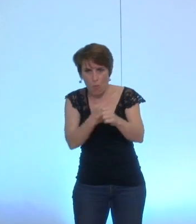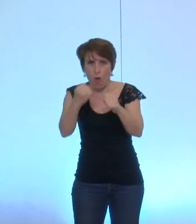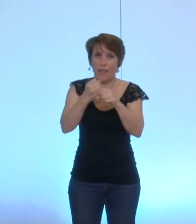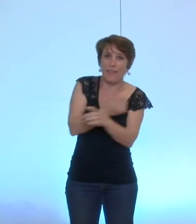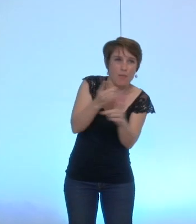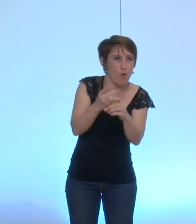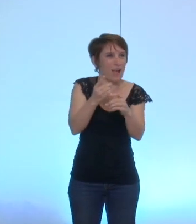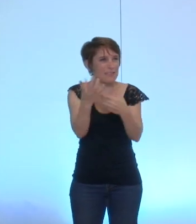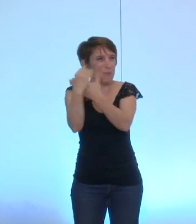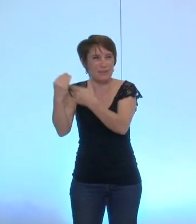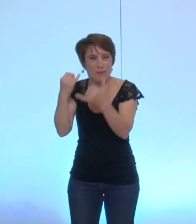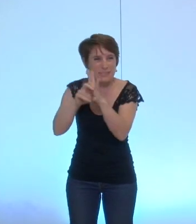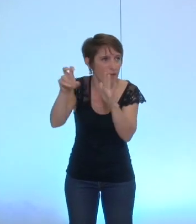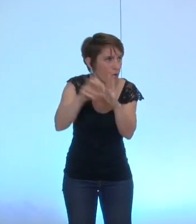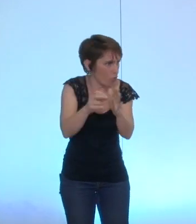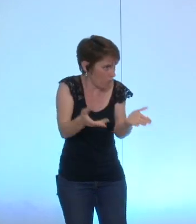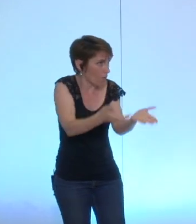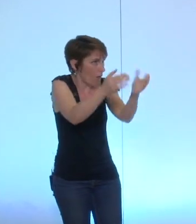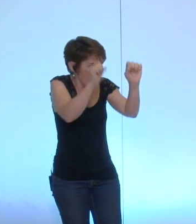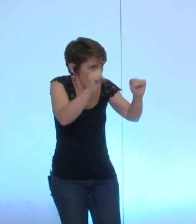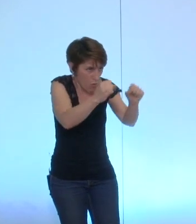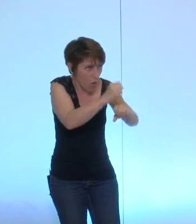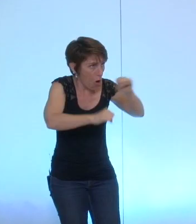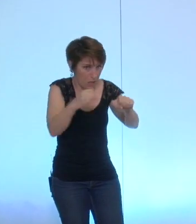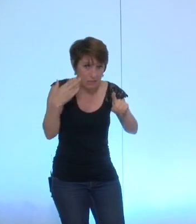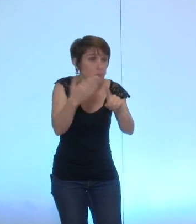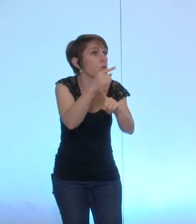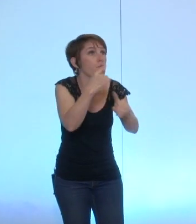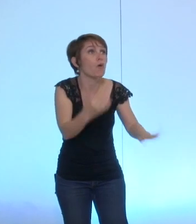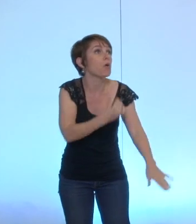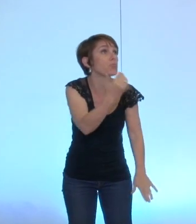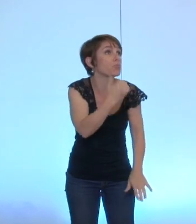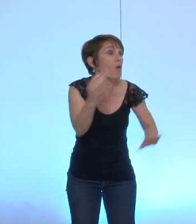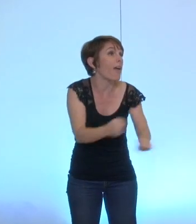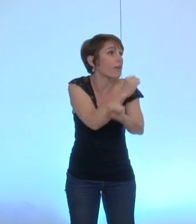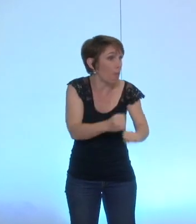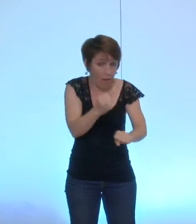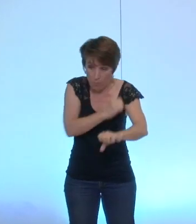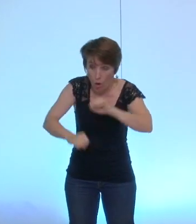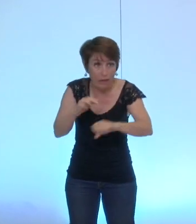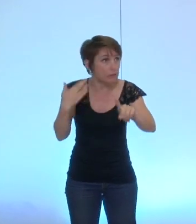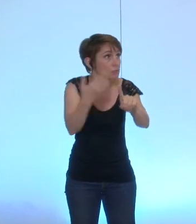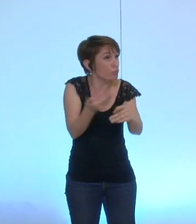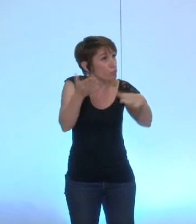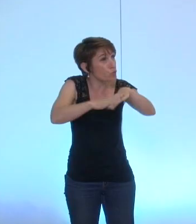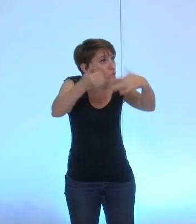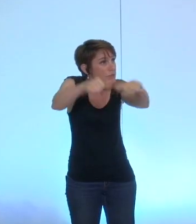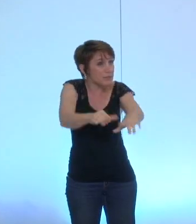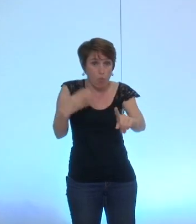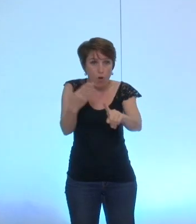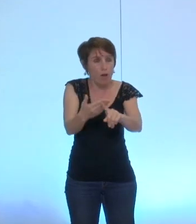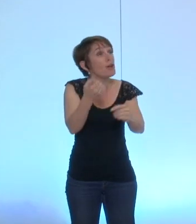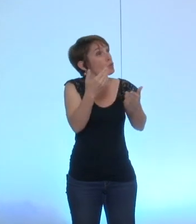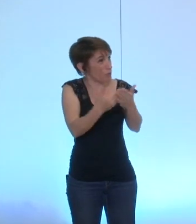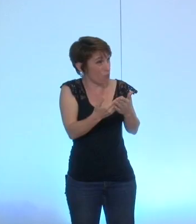grenoble etc personne personne et vous n'avez été incapable de le faire pendant six mois voilà pourquoi ce soir ce débat était